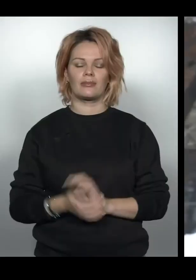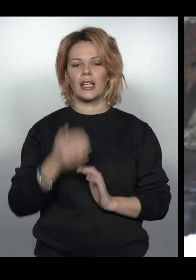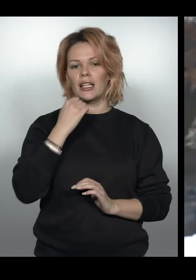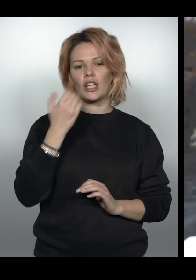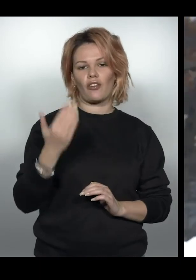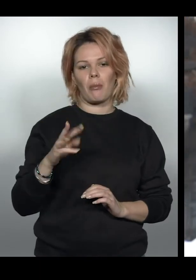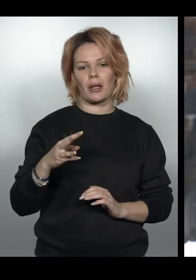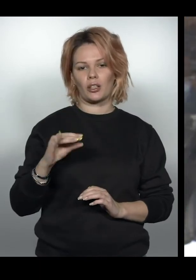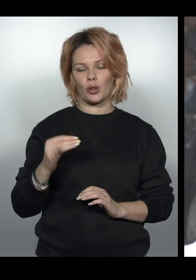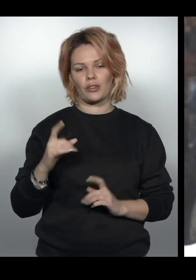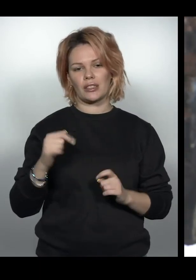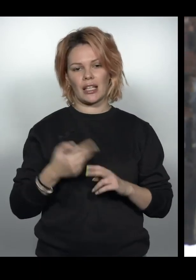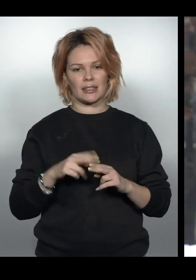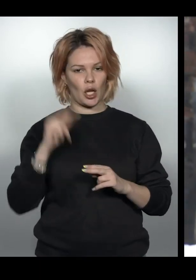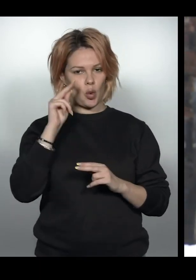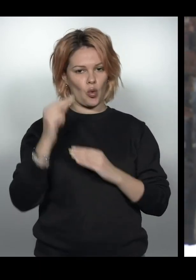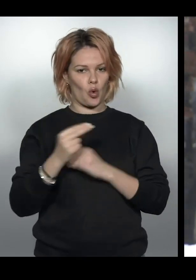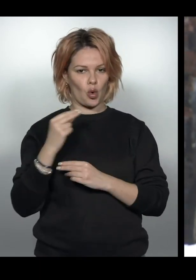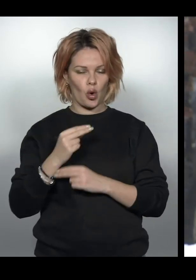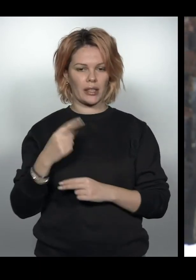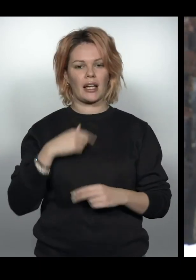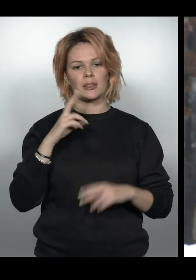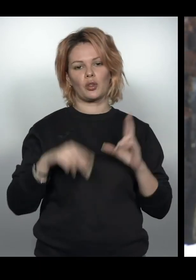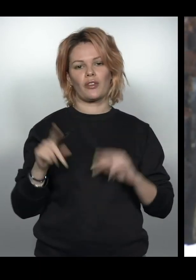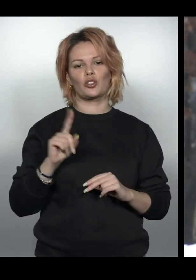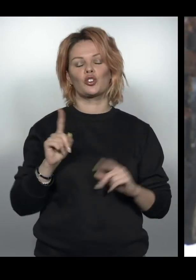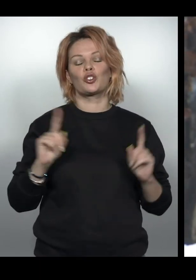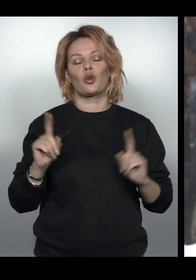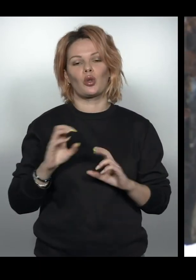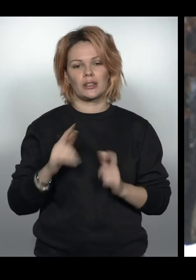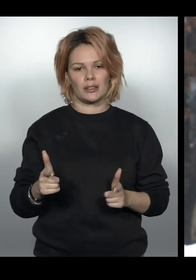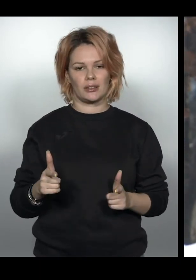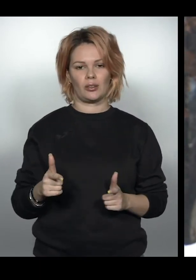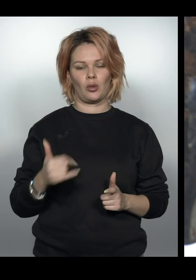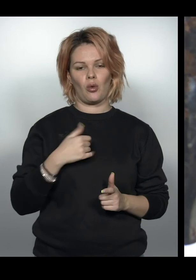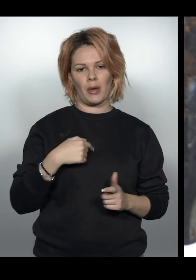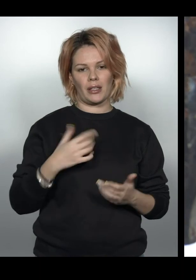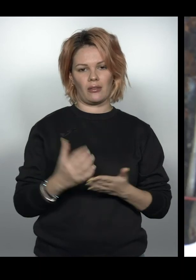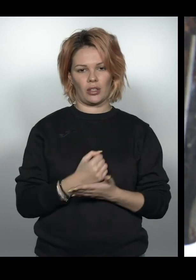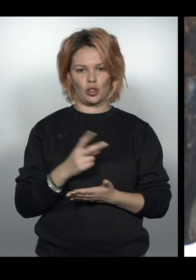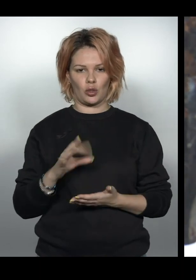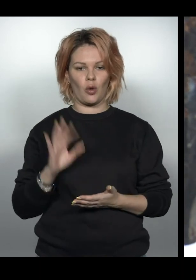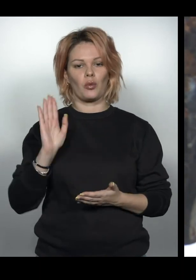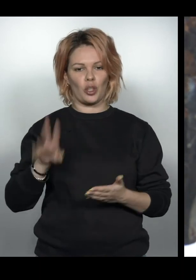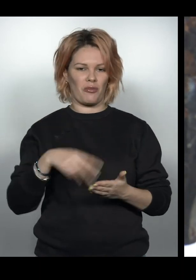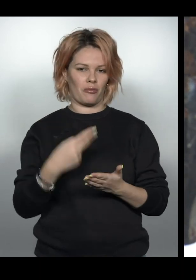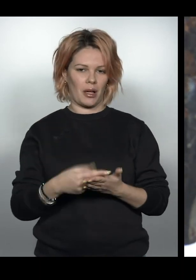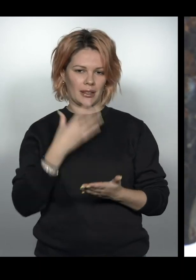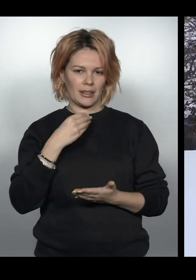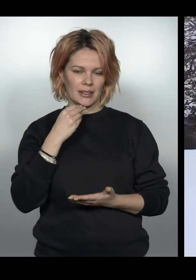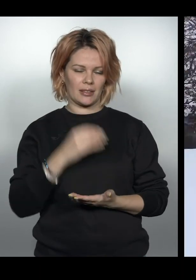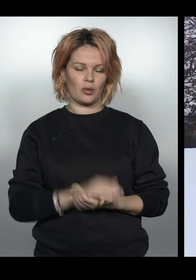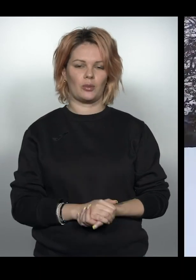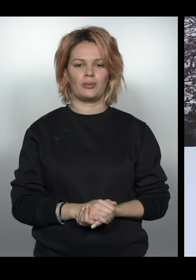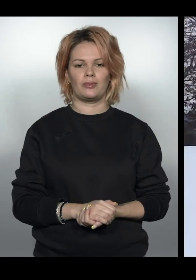Дякую вам, Мар'яна Юлівна, за цей урок. Я сподіваюся, хоча б щось в мене вийшло. Хоча б падати красиво.